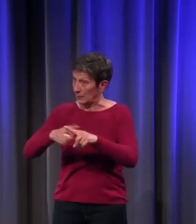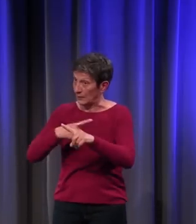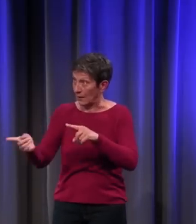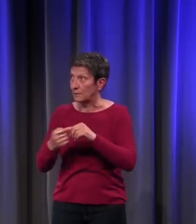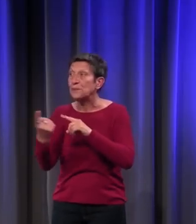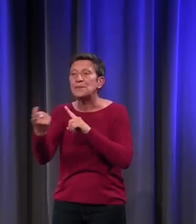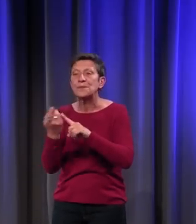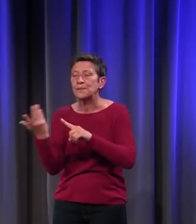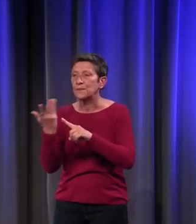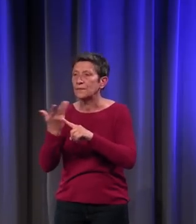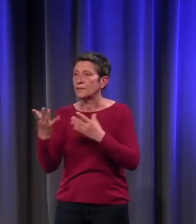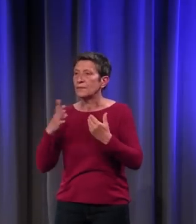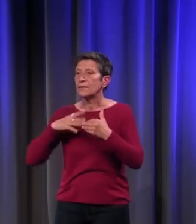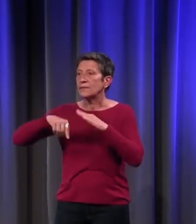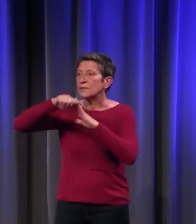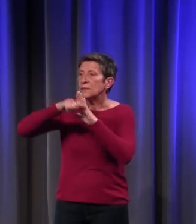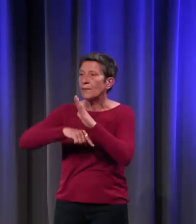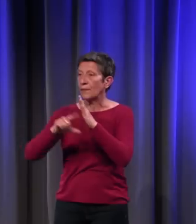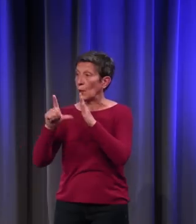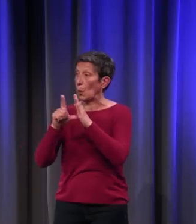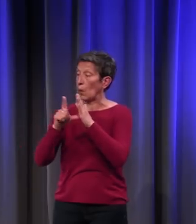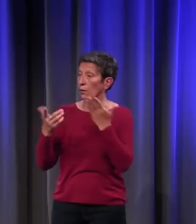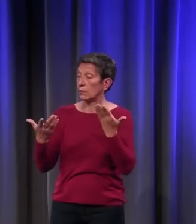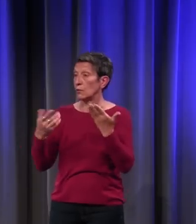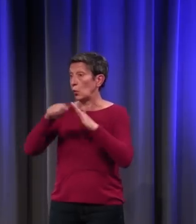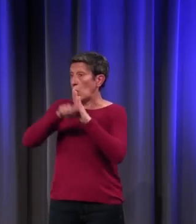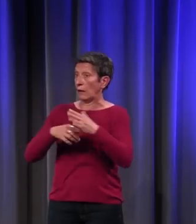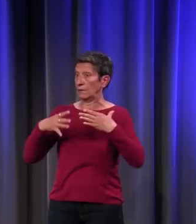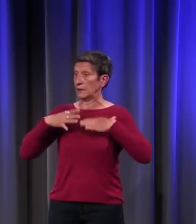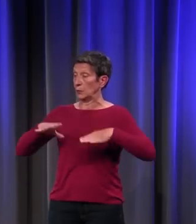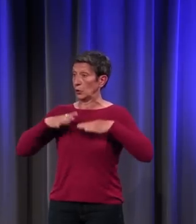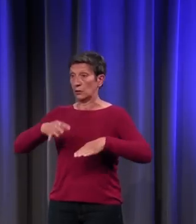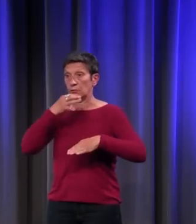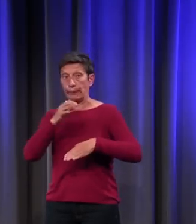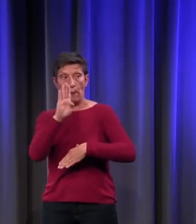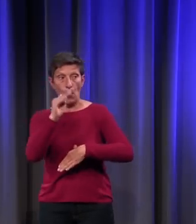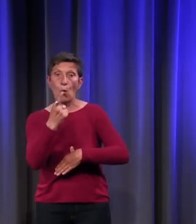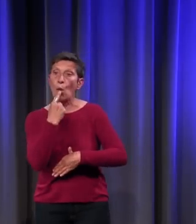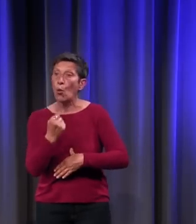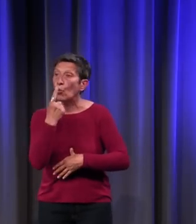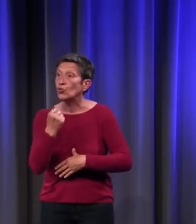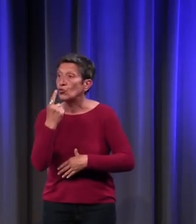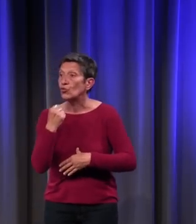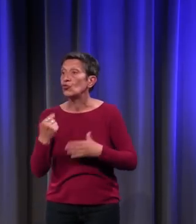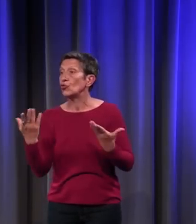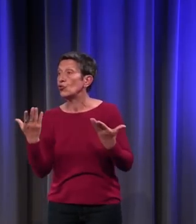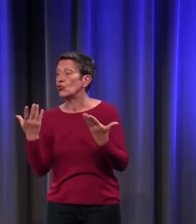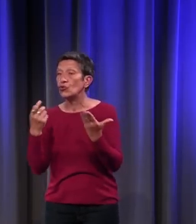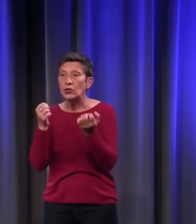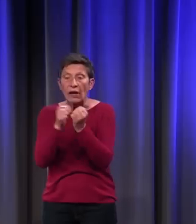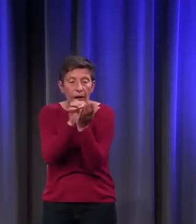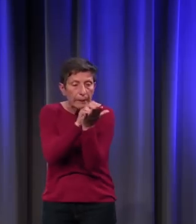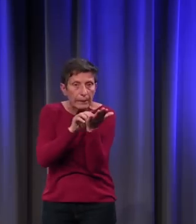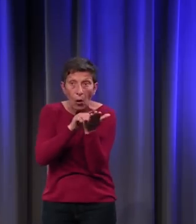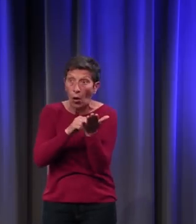vestimentaires et sanctuaires réservent le bleu et le rouge obtenus avec des colorants de grand